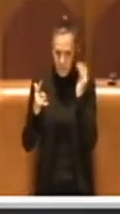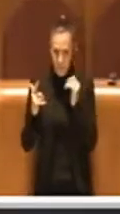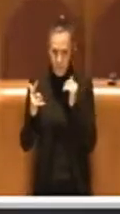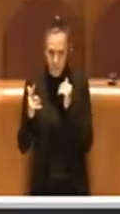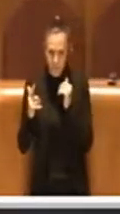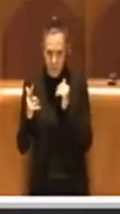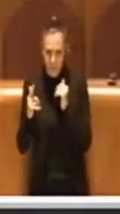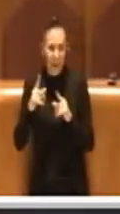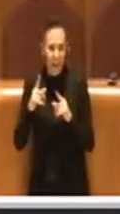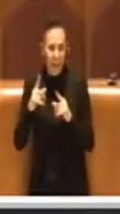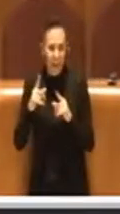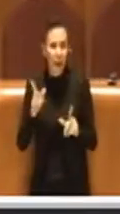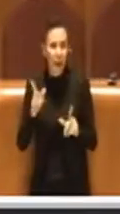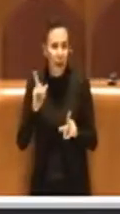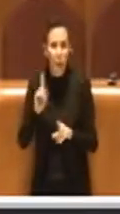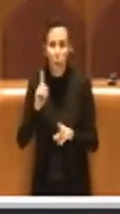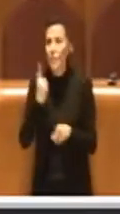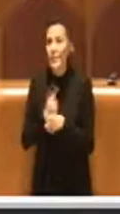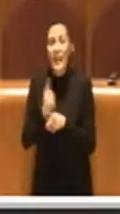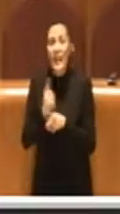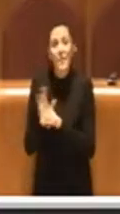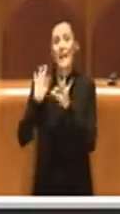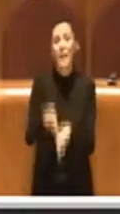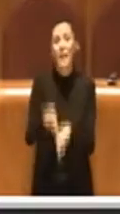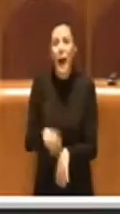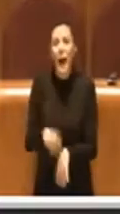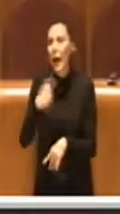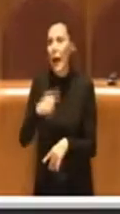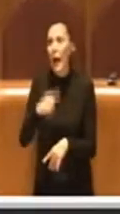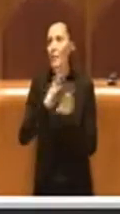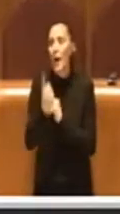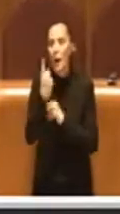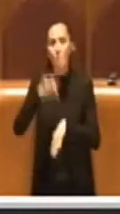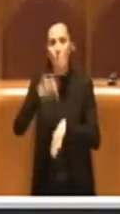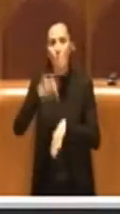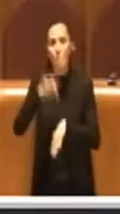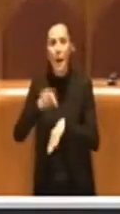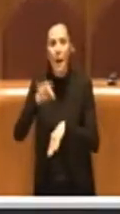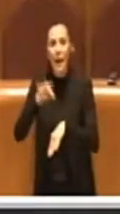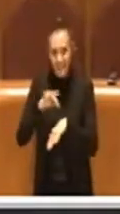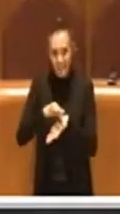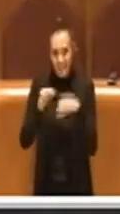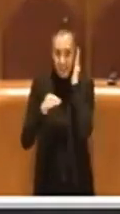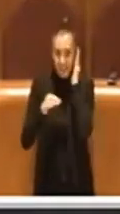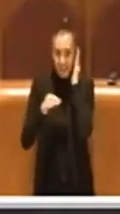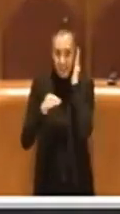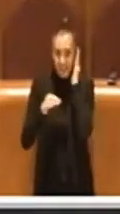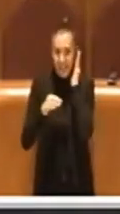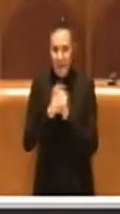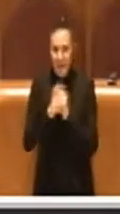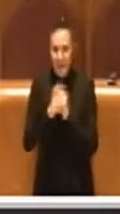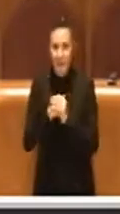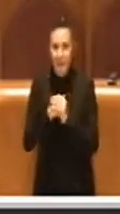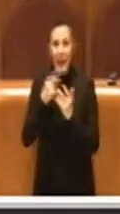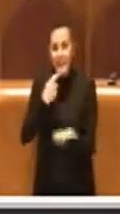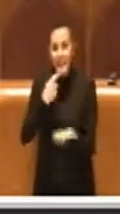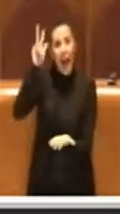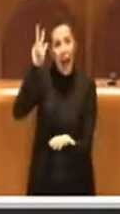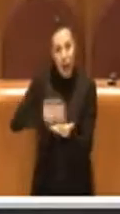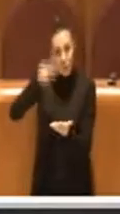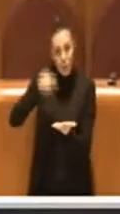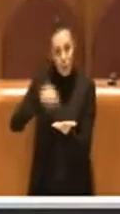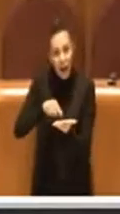ma non deve arrivare al patologico, perché il patologico lo vediamo con le 374 delibere, approvate anche questa consigliatura. E approvarle significa